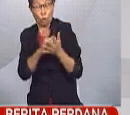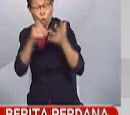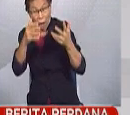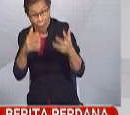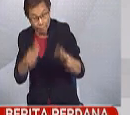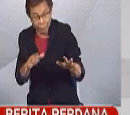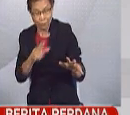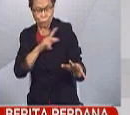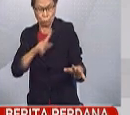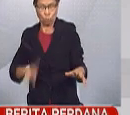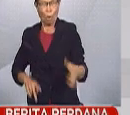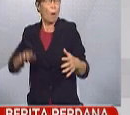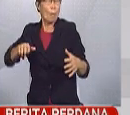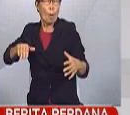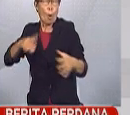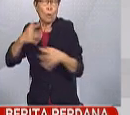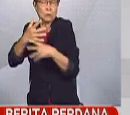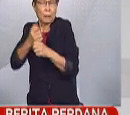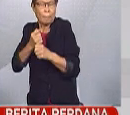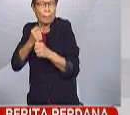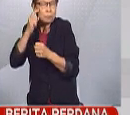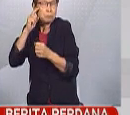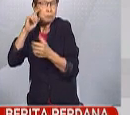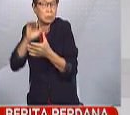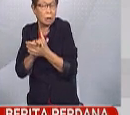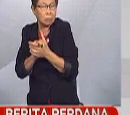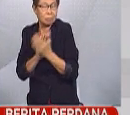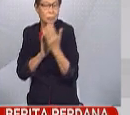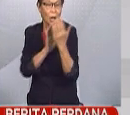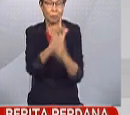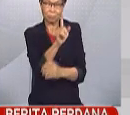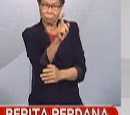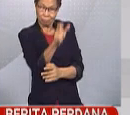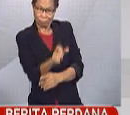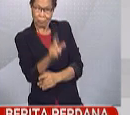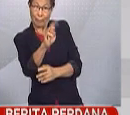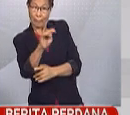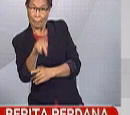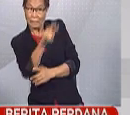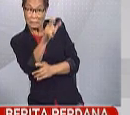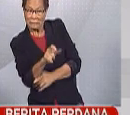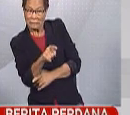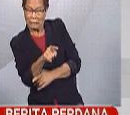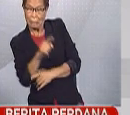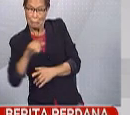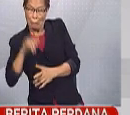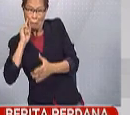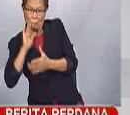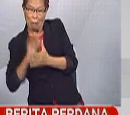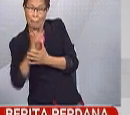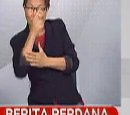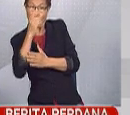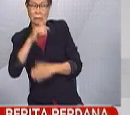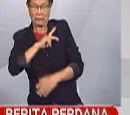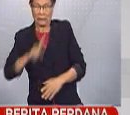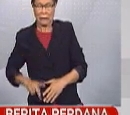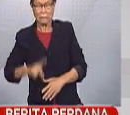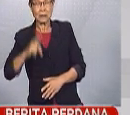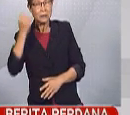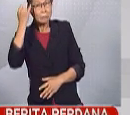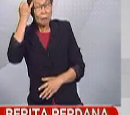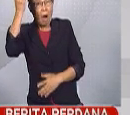-Mustafa Bilashah masih belum memperoleh keyakinan terhadap seorang Ahli Dewan Rakyat yang pada hemat Baginda mendapat